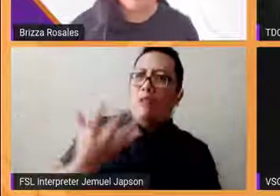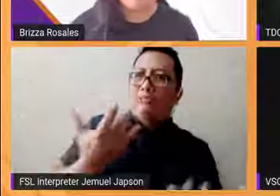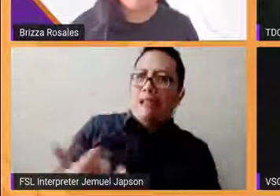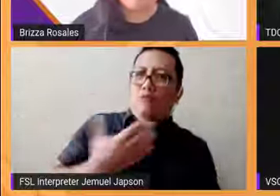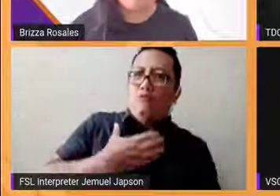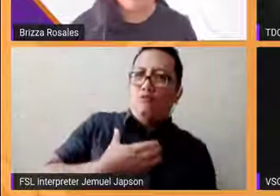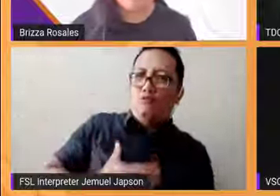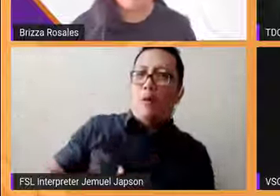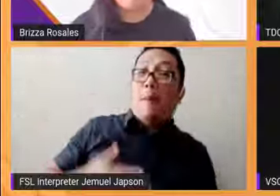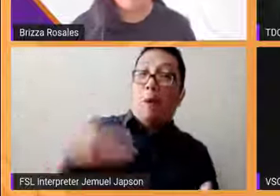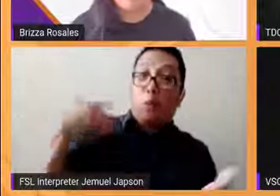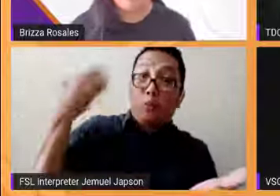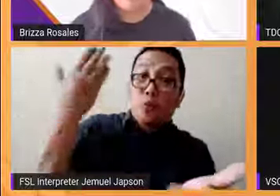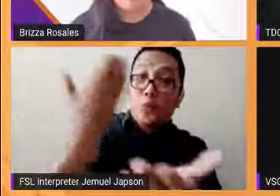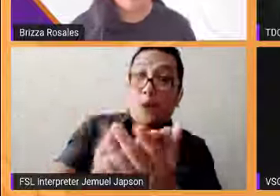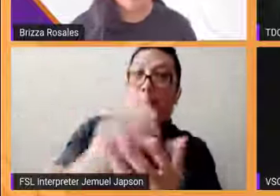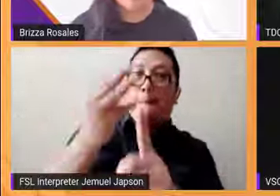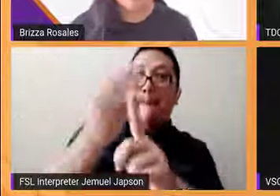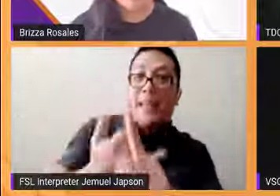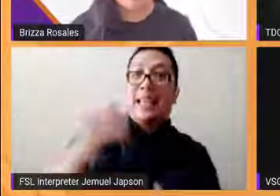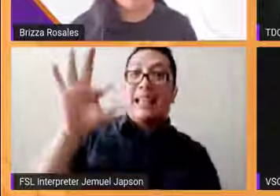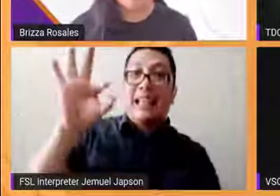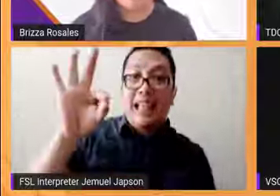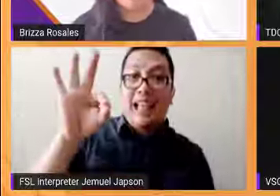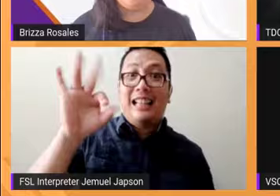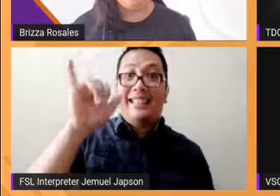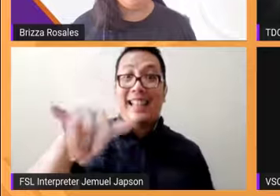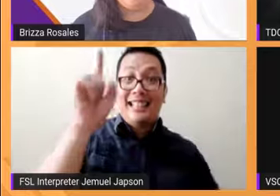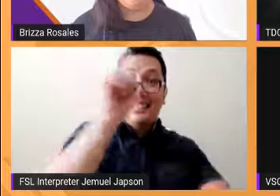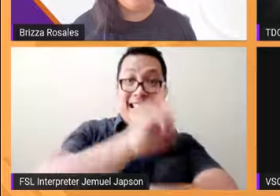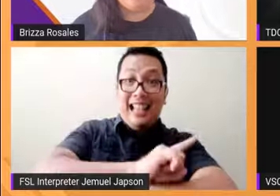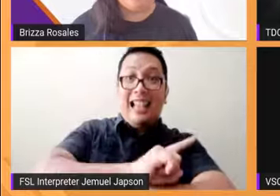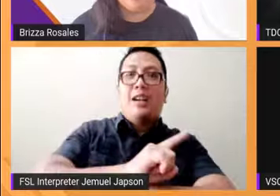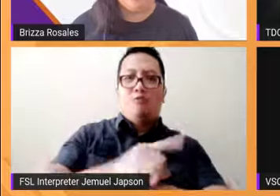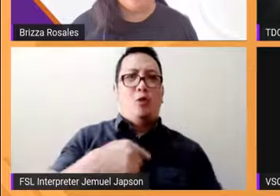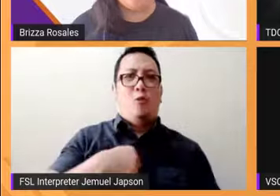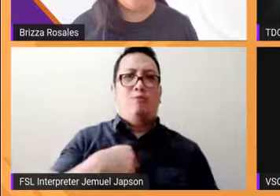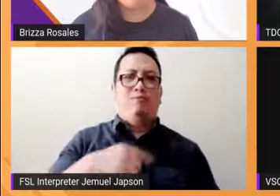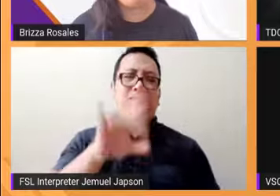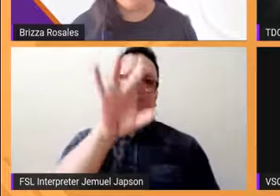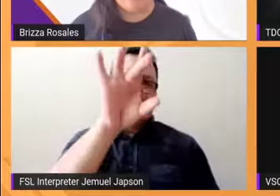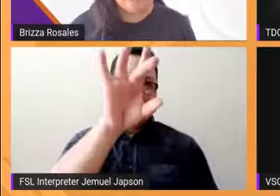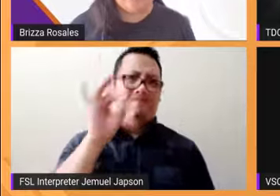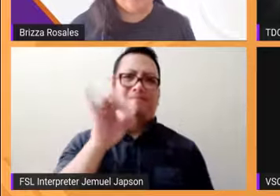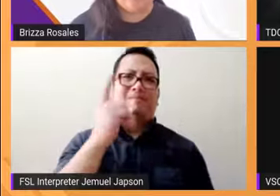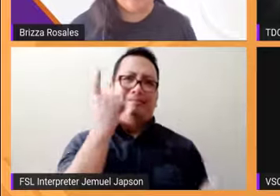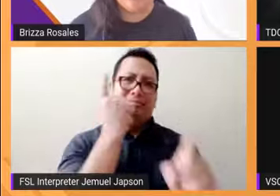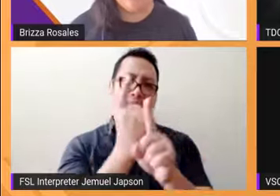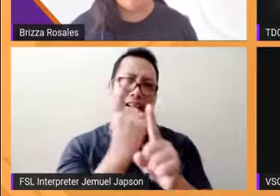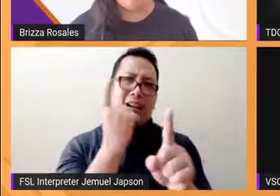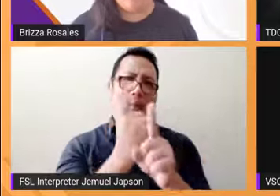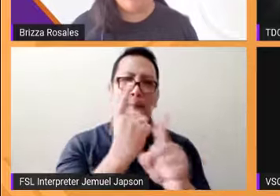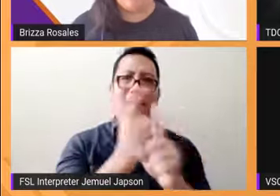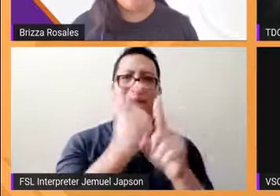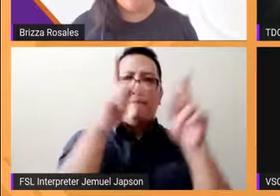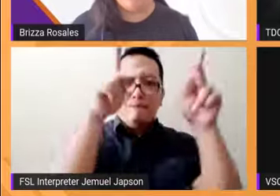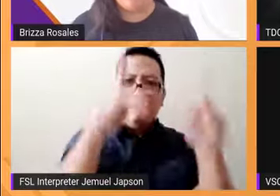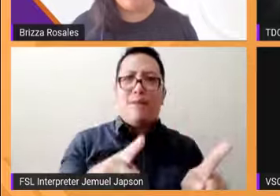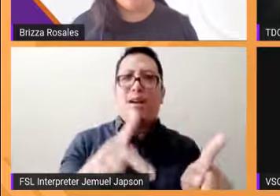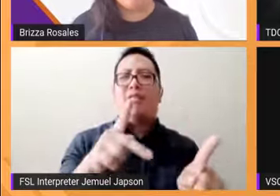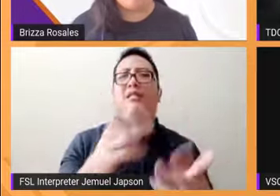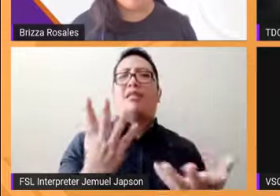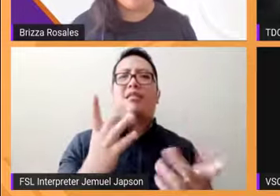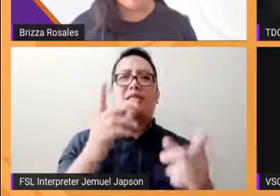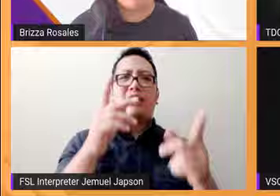dun sa piging na pupuntahan ko po sa araw ng eleksyon ay makapili ako ng tamang putahe na alam kong